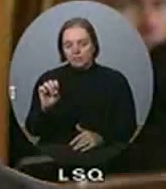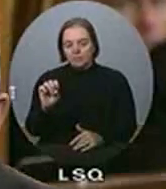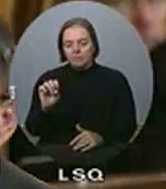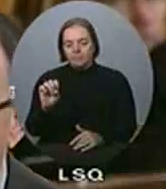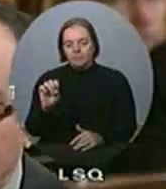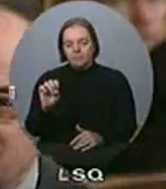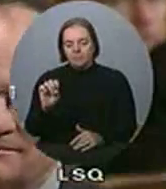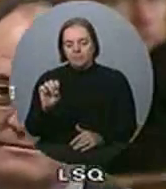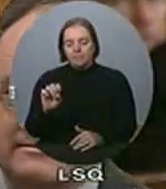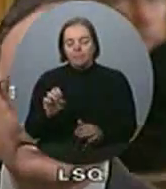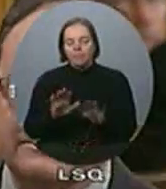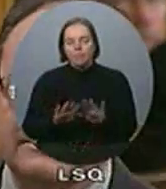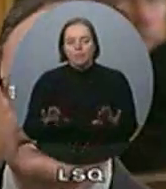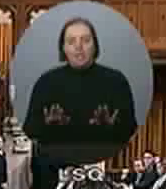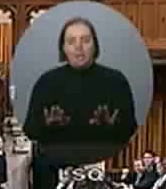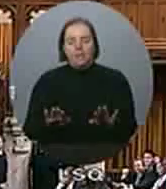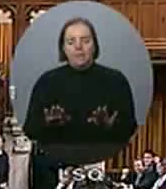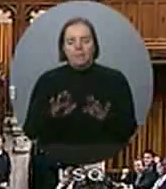Silence.